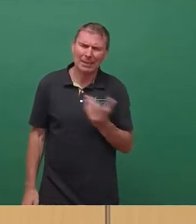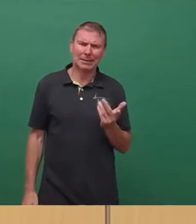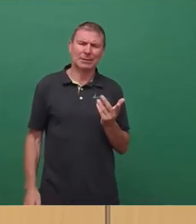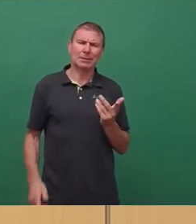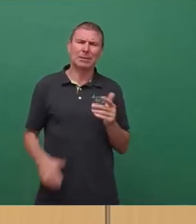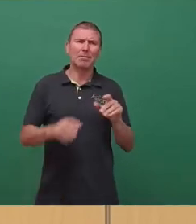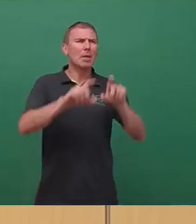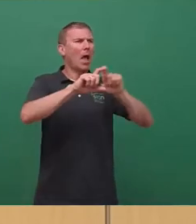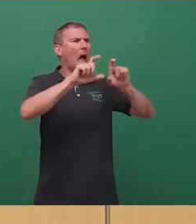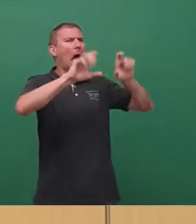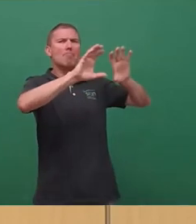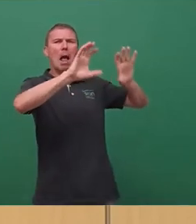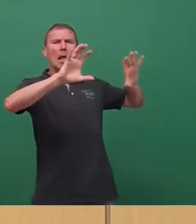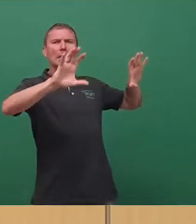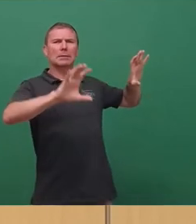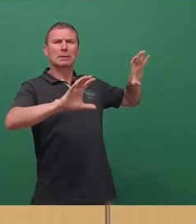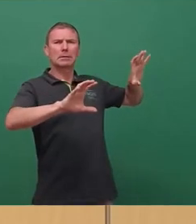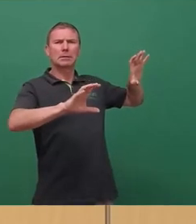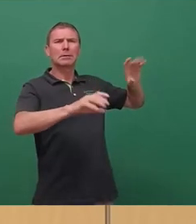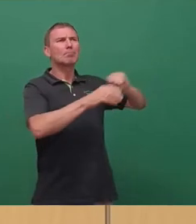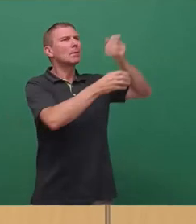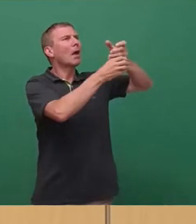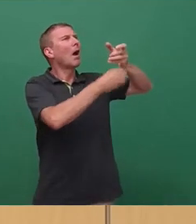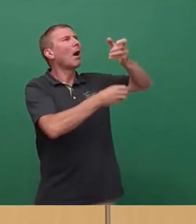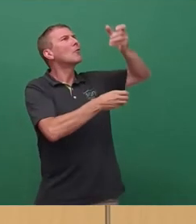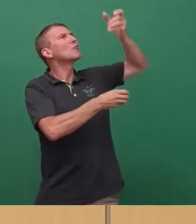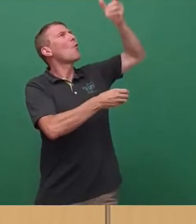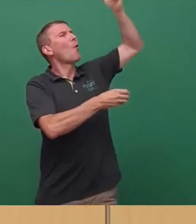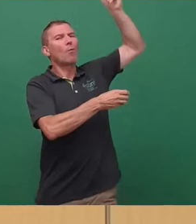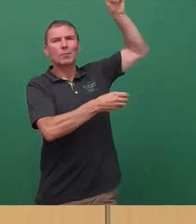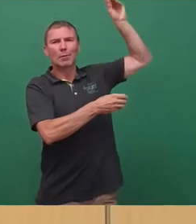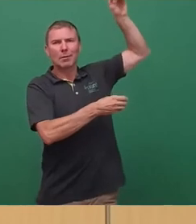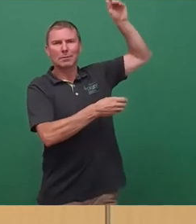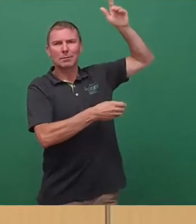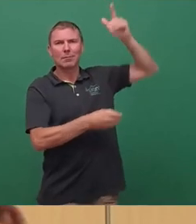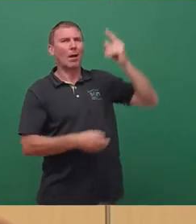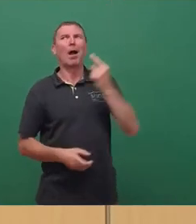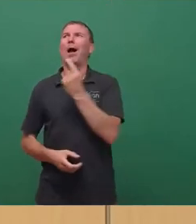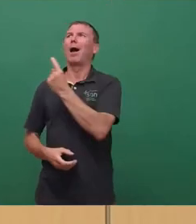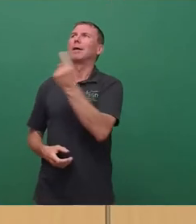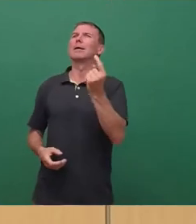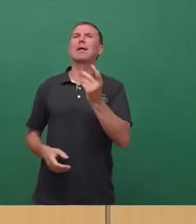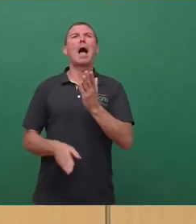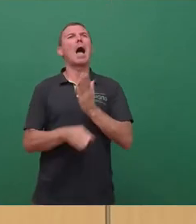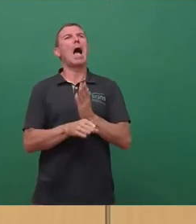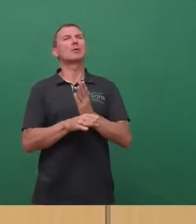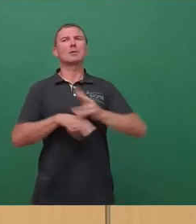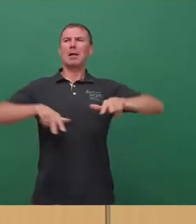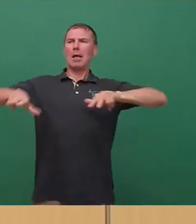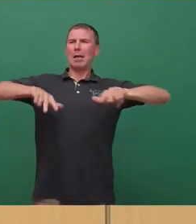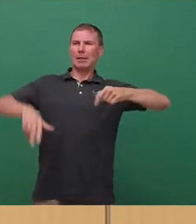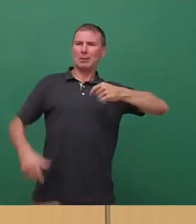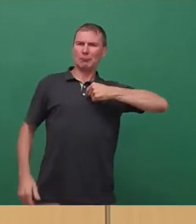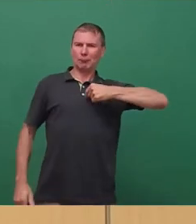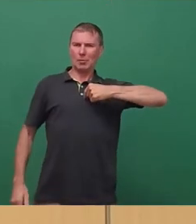auch einen hohen Turm erhalten. Schließlich unterstreicht jeder anständige Regent, der etwas auf sich